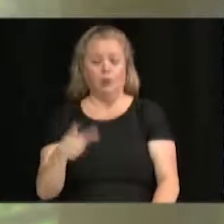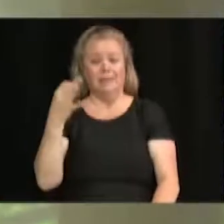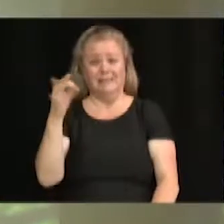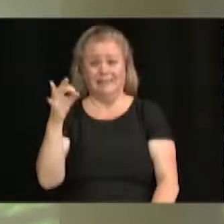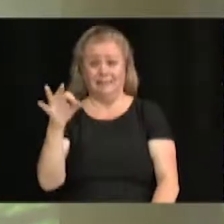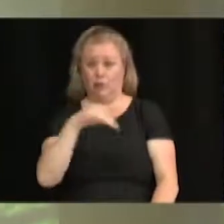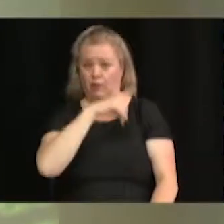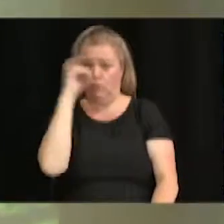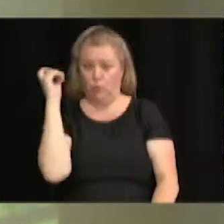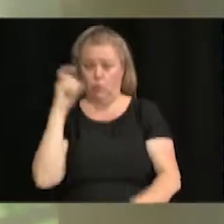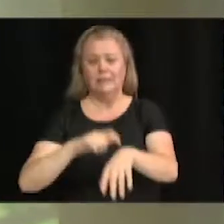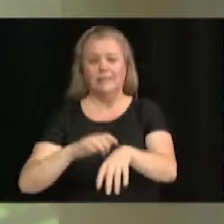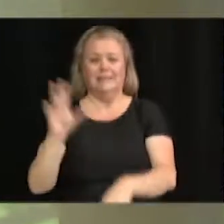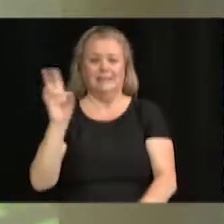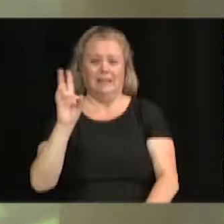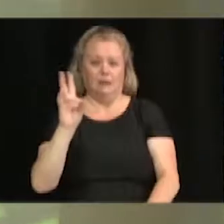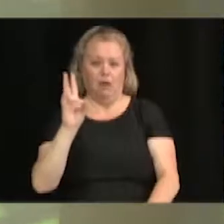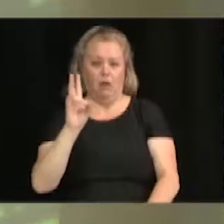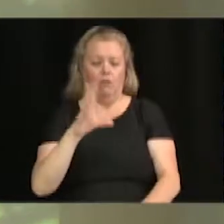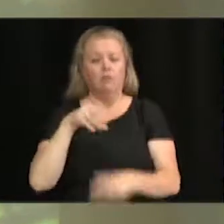19h au pavillon Artabasca.